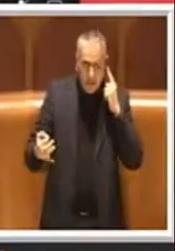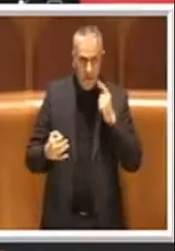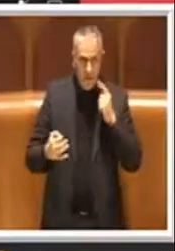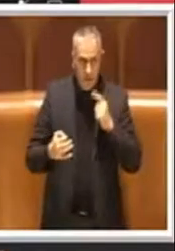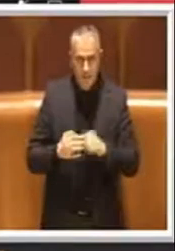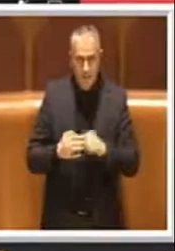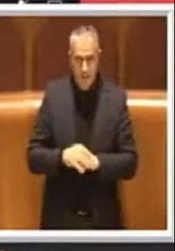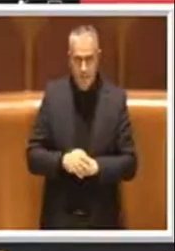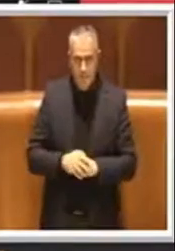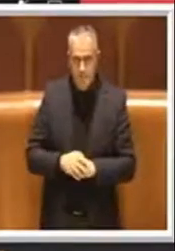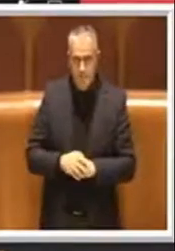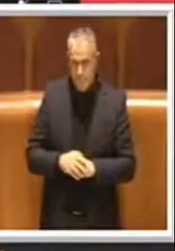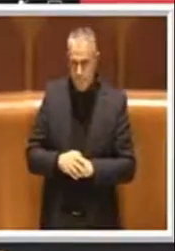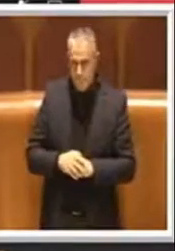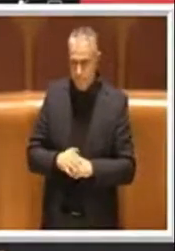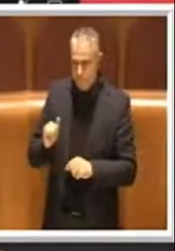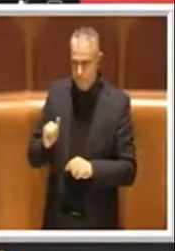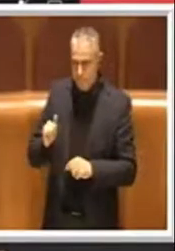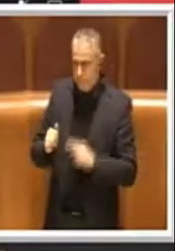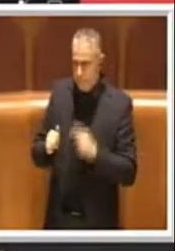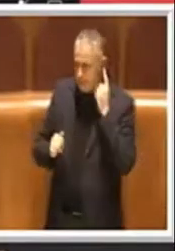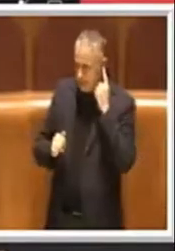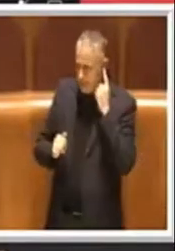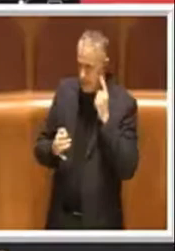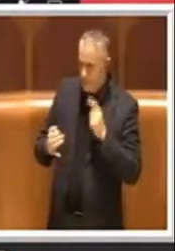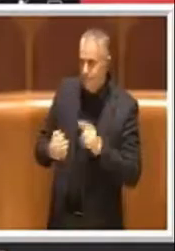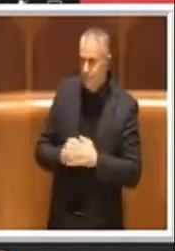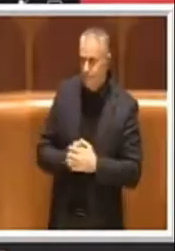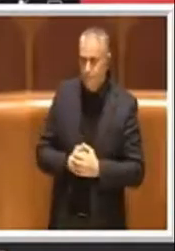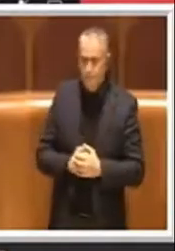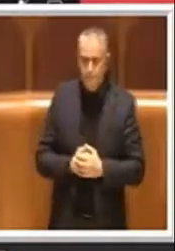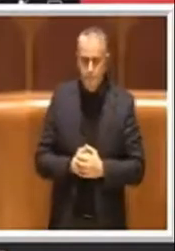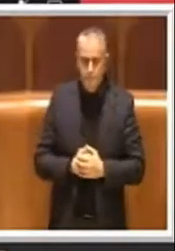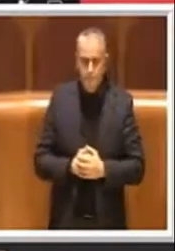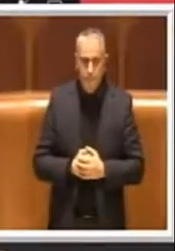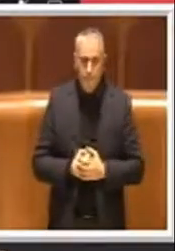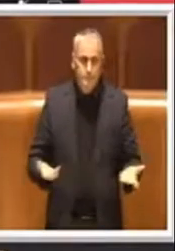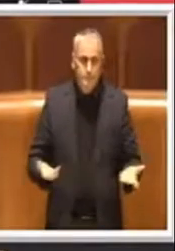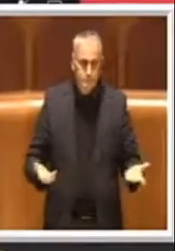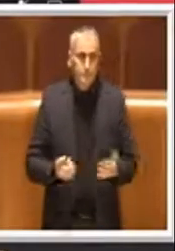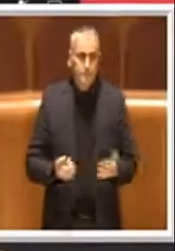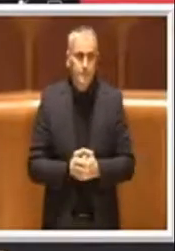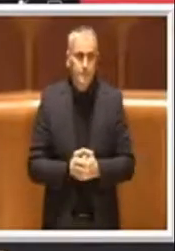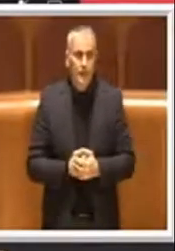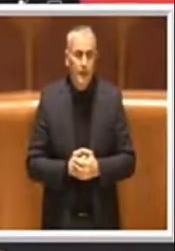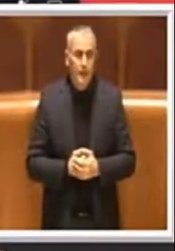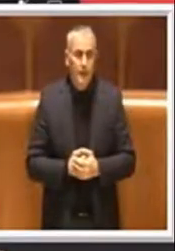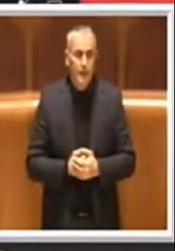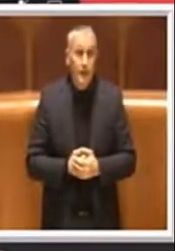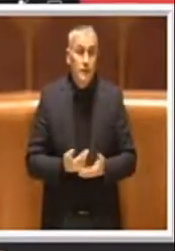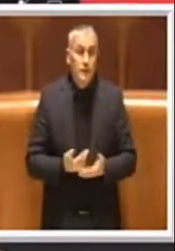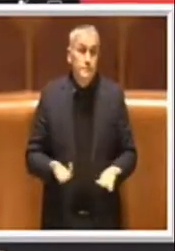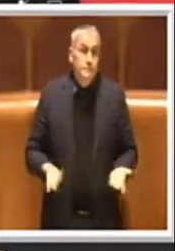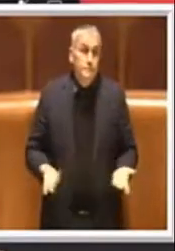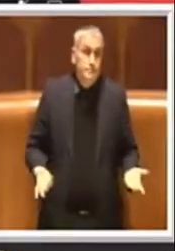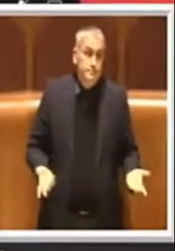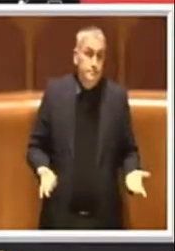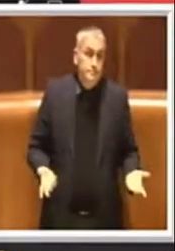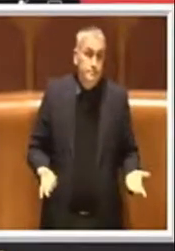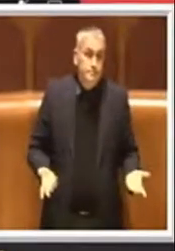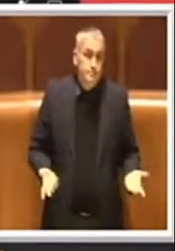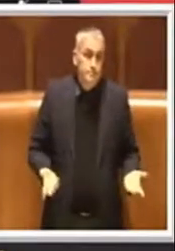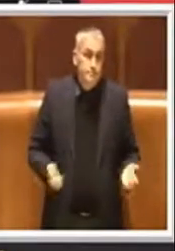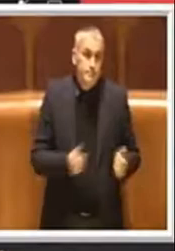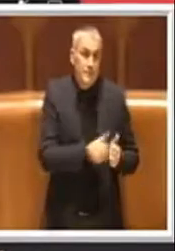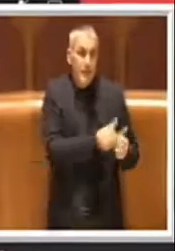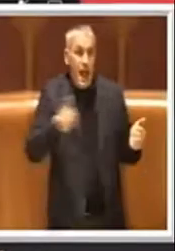Si, mi sentite? Non si sente, si dite, prego. Scusa, per cui questo è un